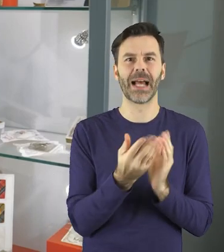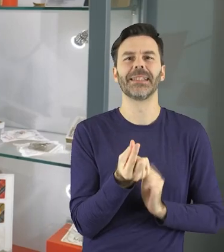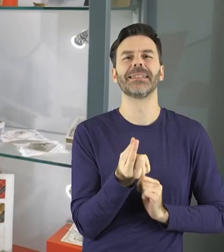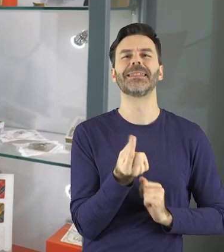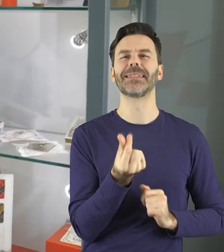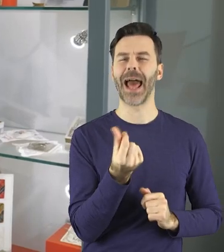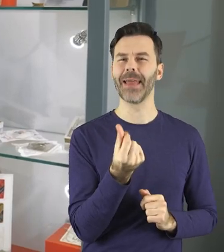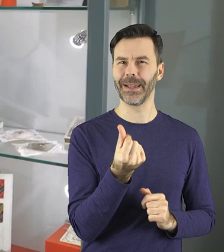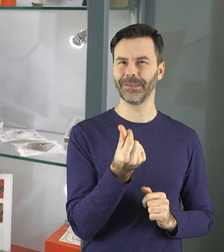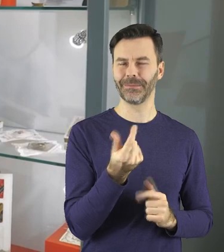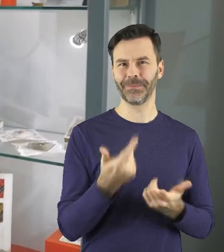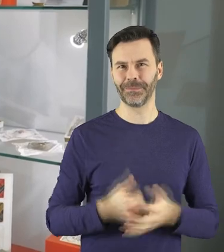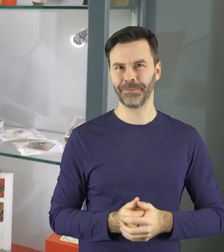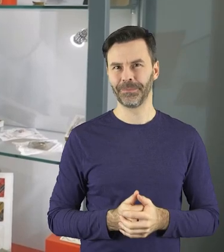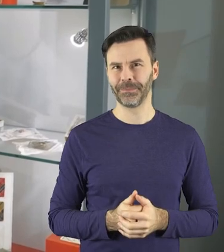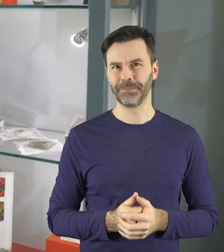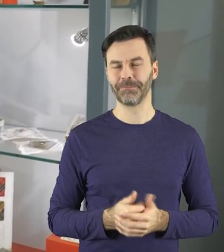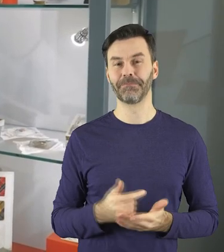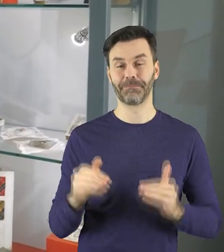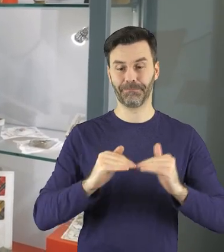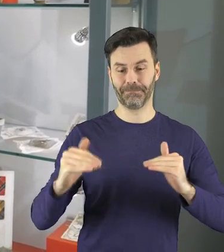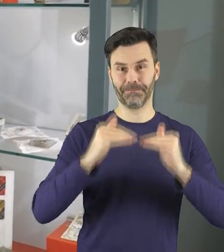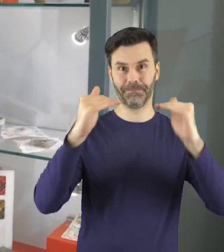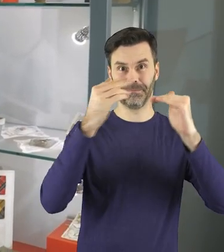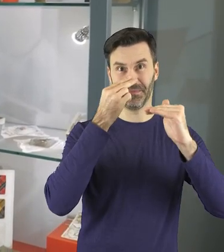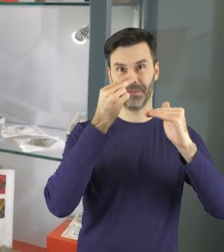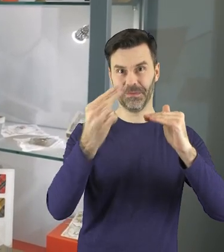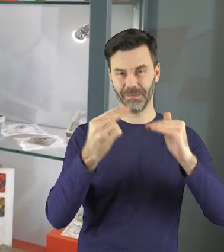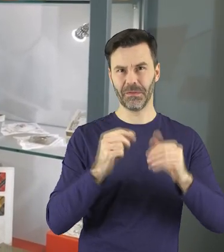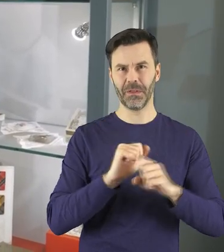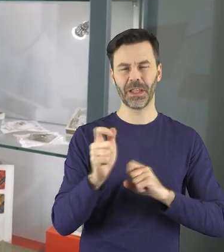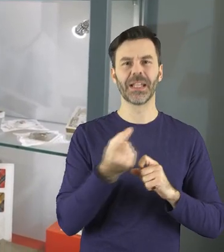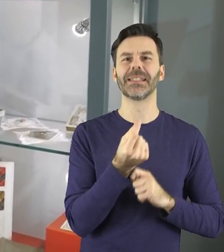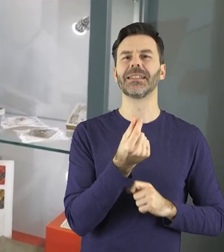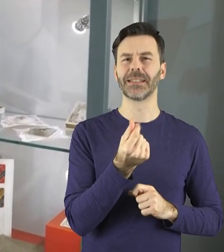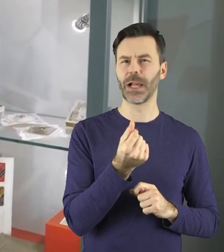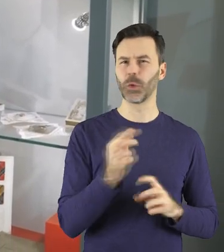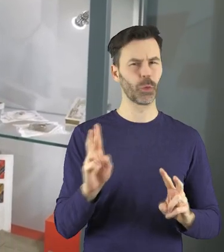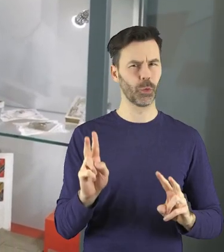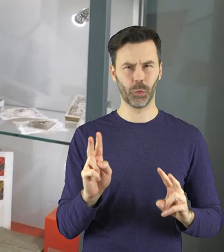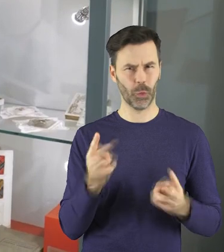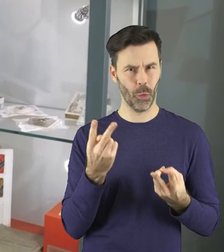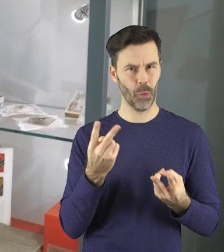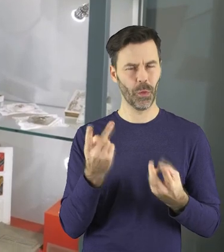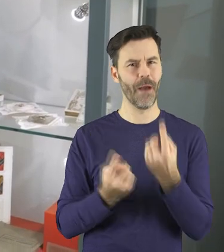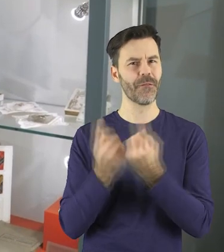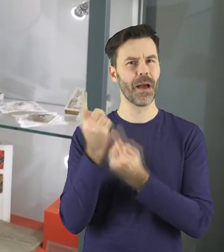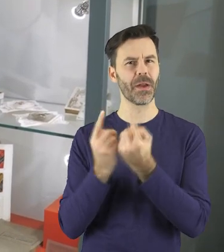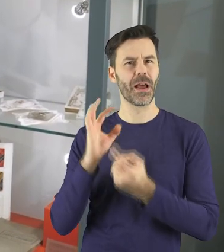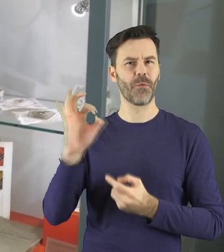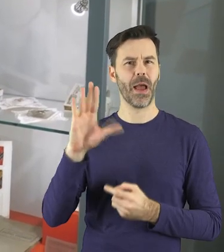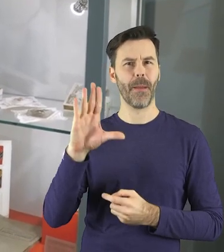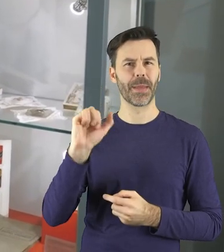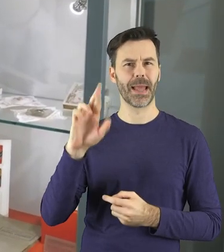z łódzkich zakładów. W gablocie przedstawiamy między innymi cennik z fabryki